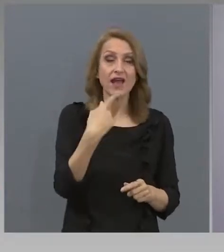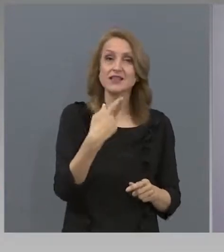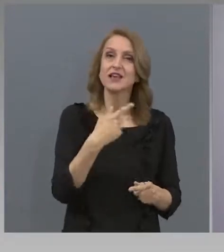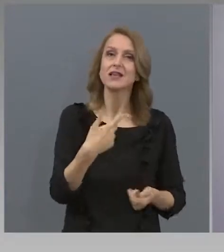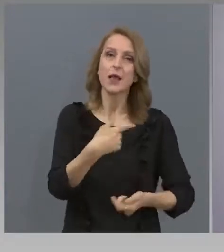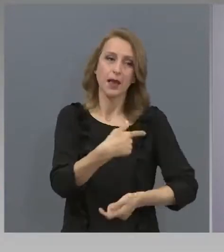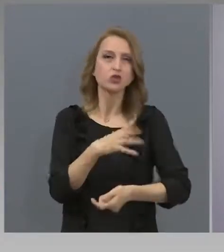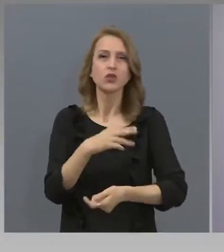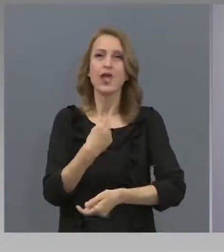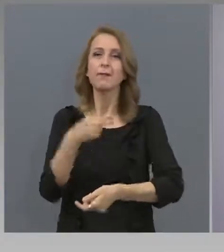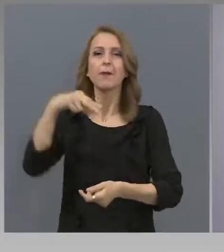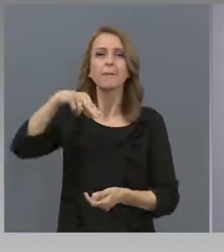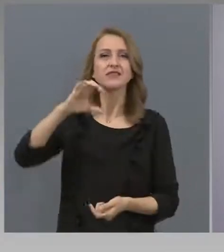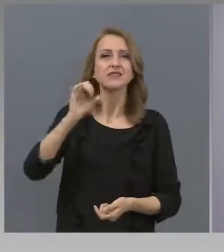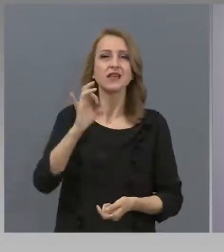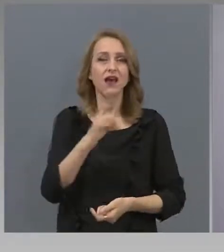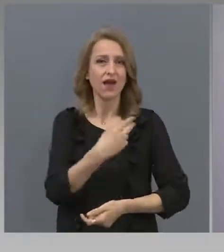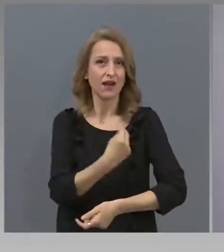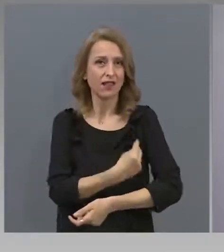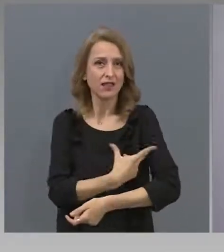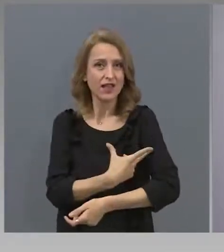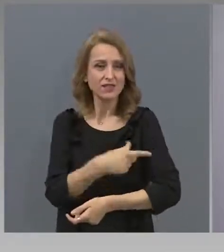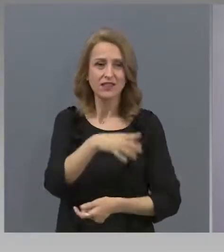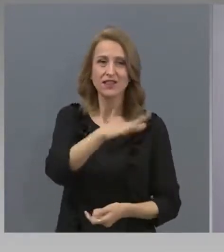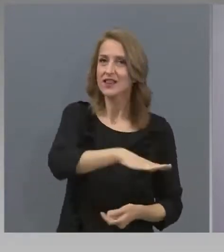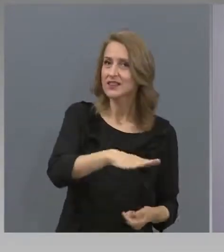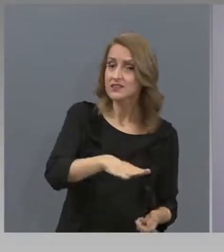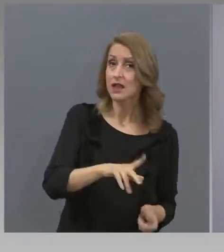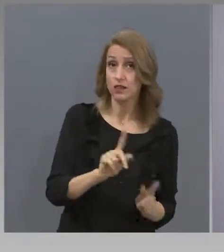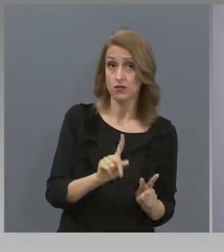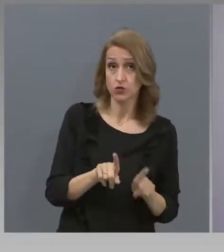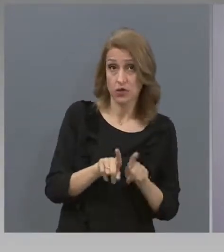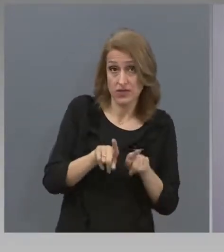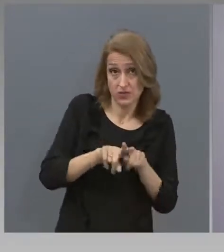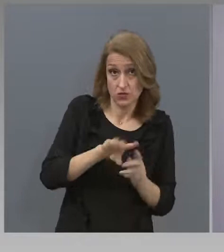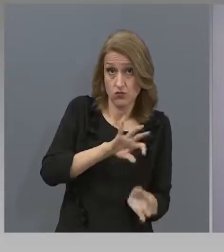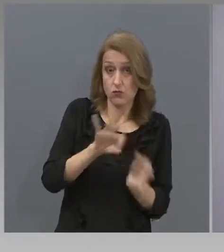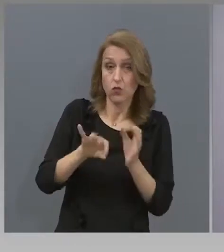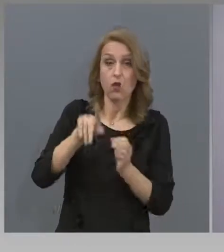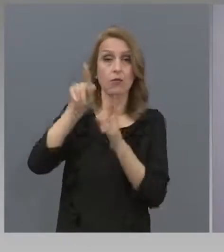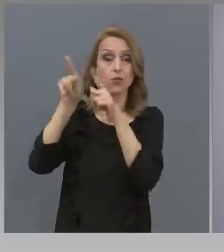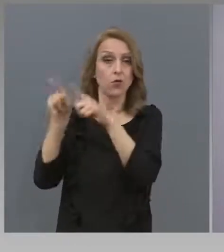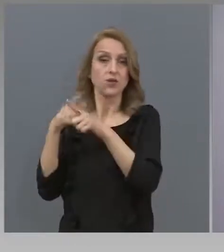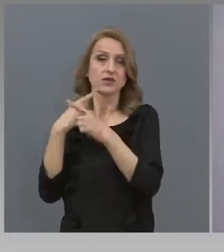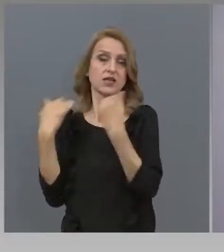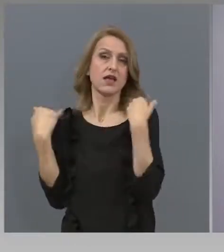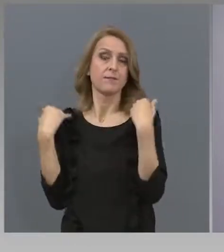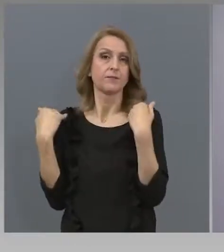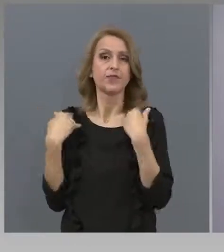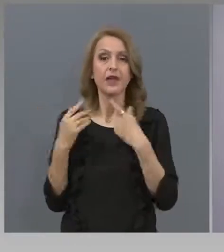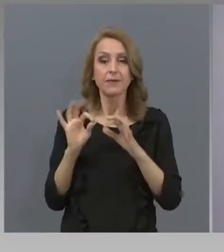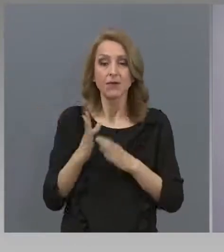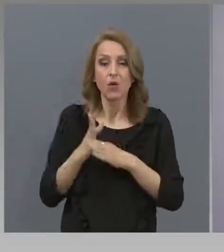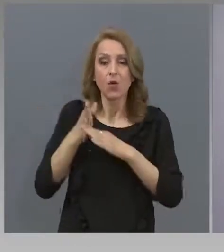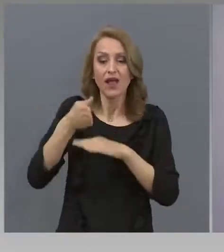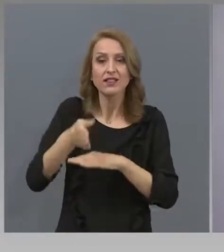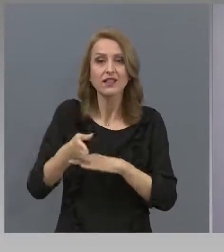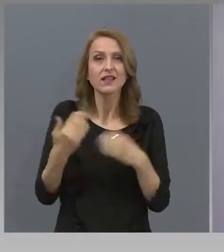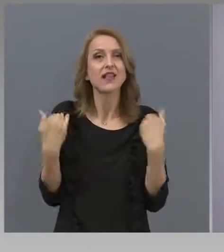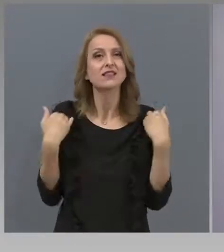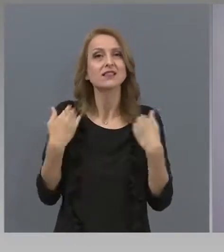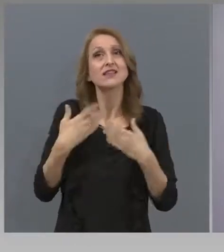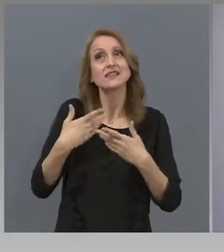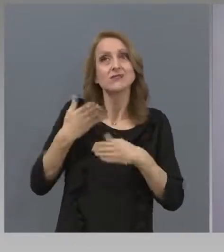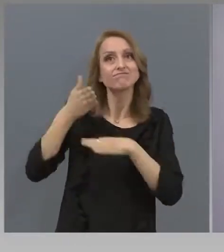карантина преди матората, може ли да се направи същото нещо за кандидат в студентските изпити преди деня на изпита. И другото